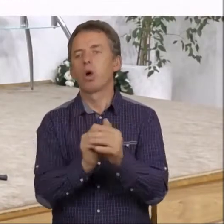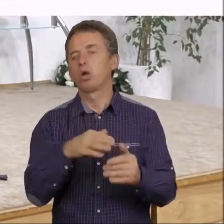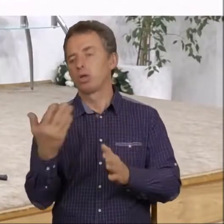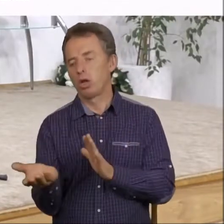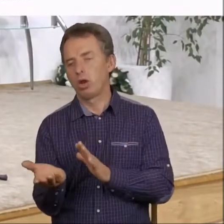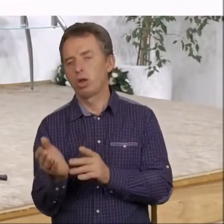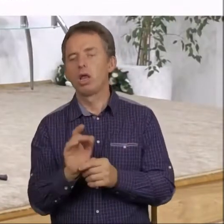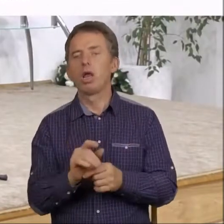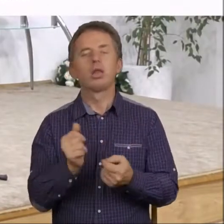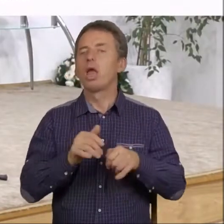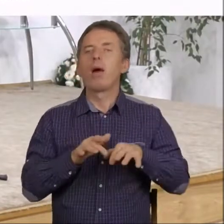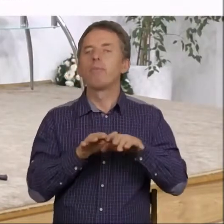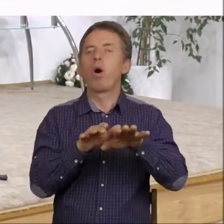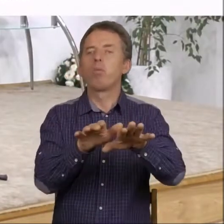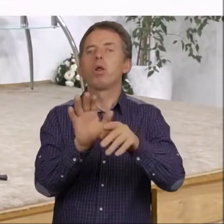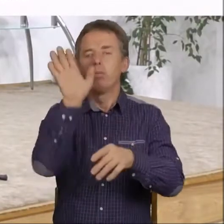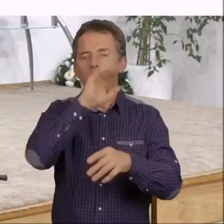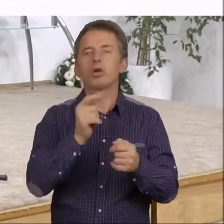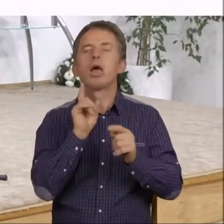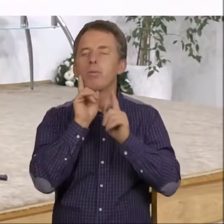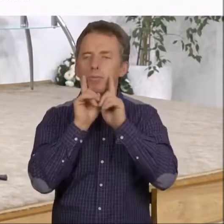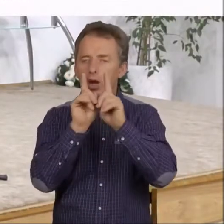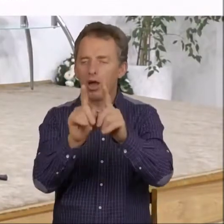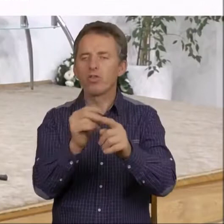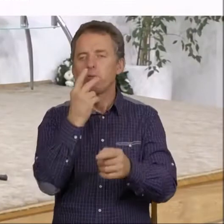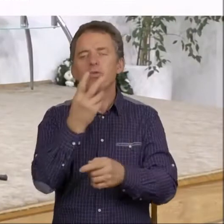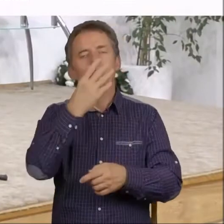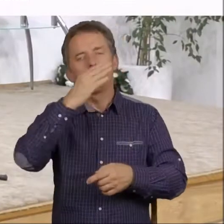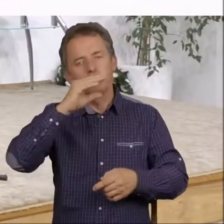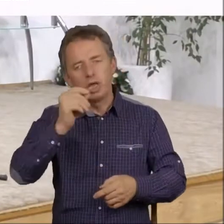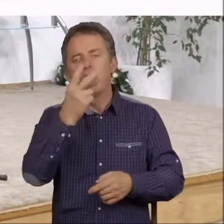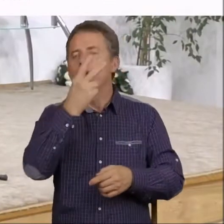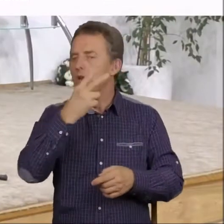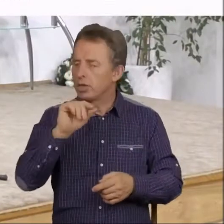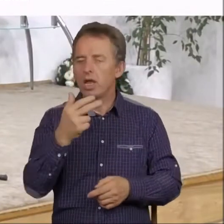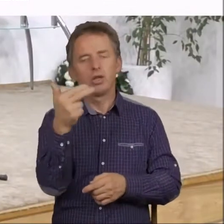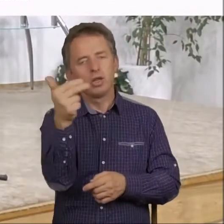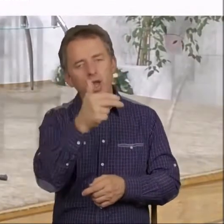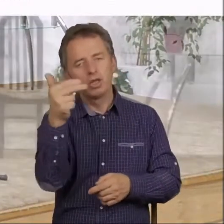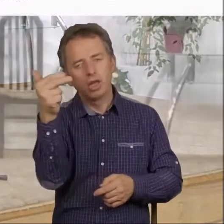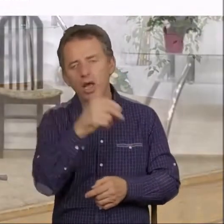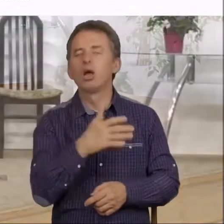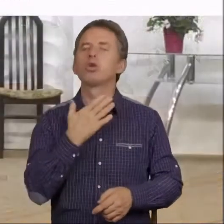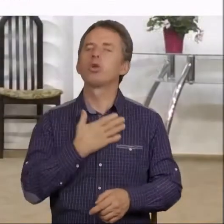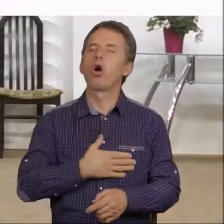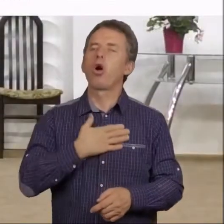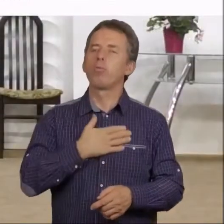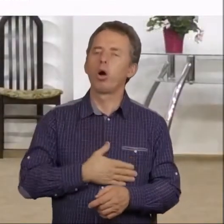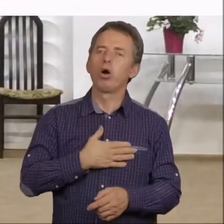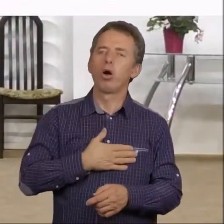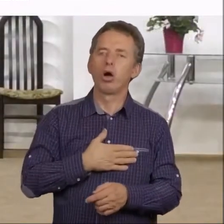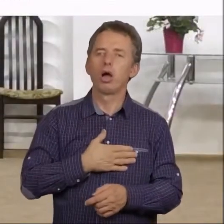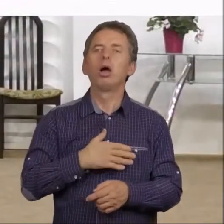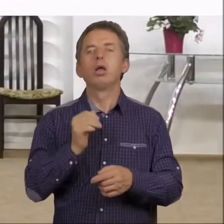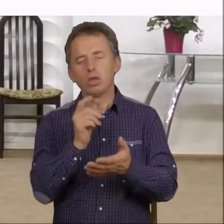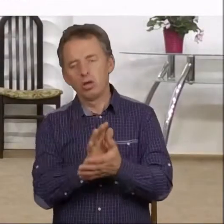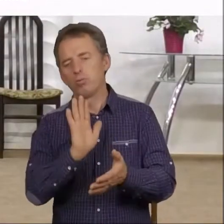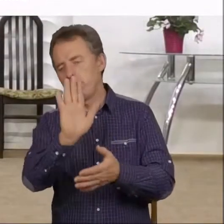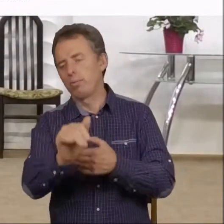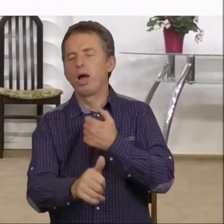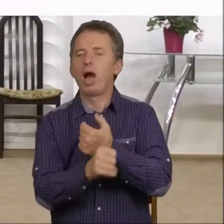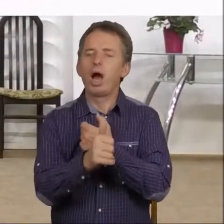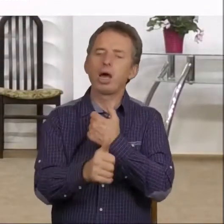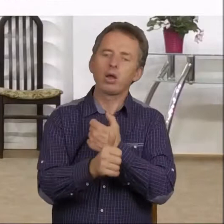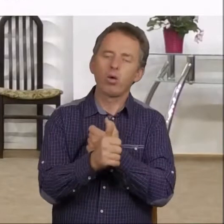niepopularnej Bożej prawdy, która mówi nie, absolutnie nie, nie dziela, tylko sobota, bo są argumenty już